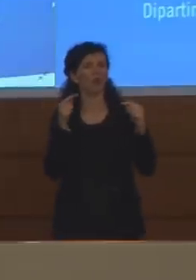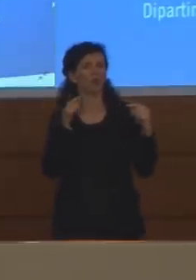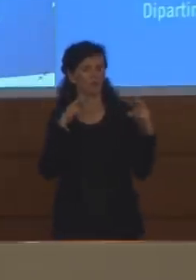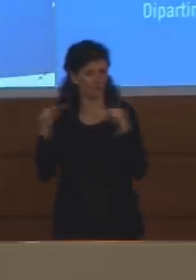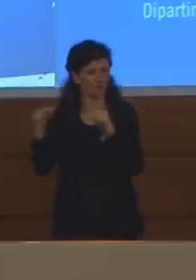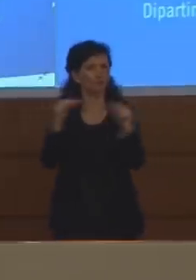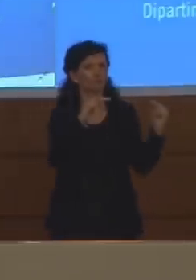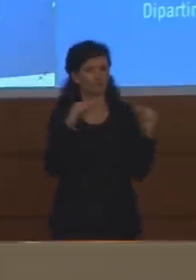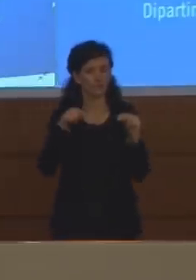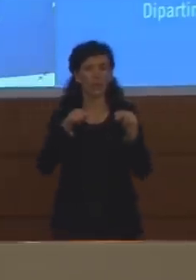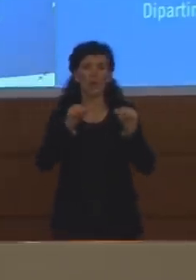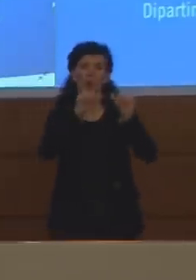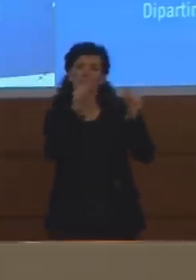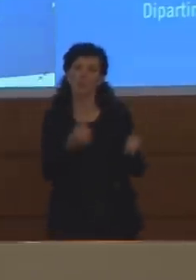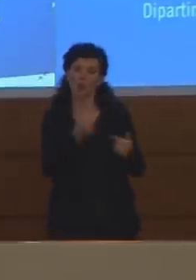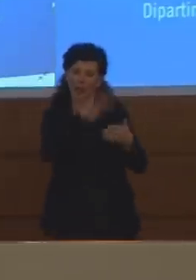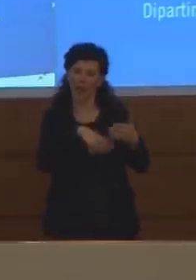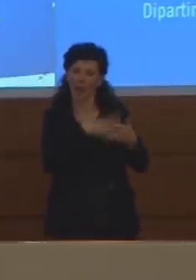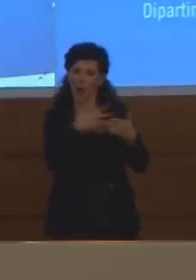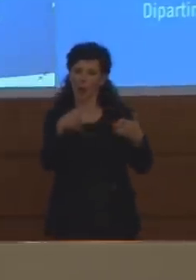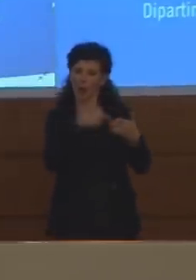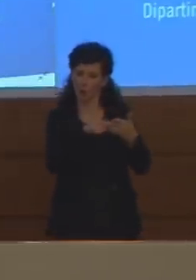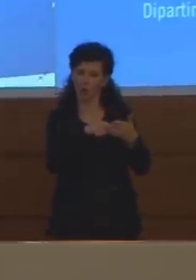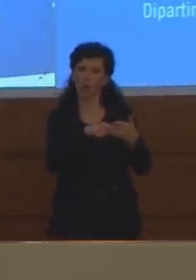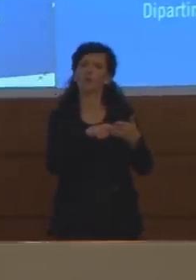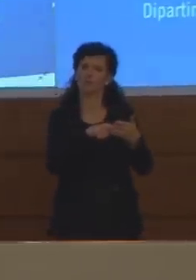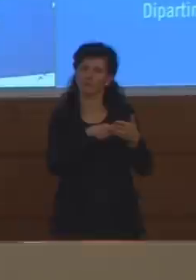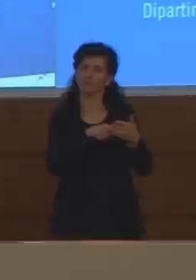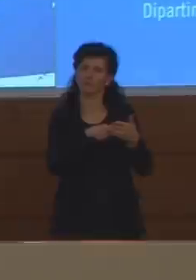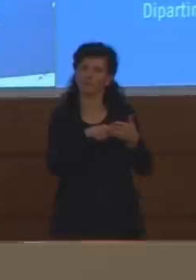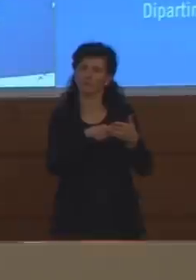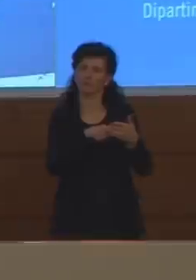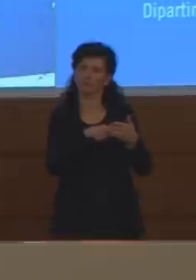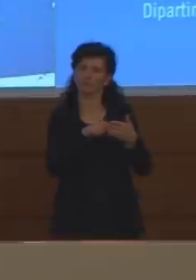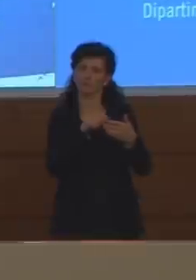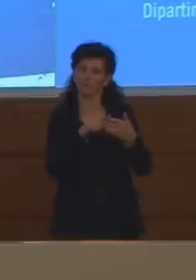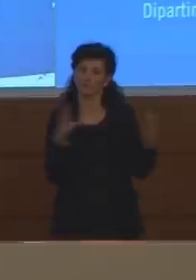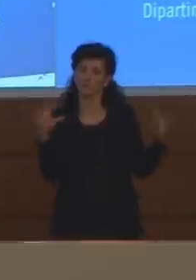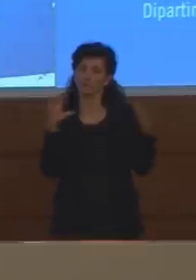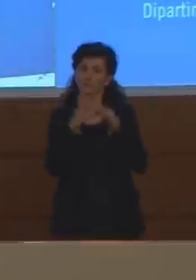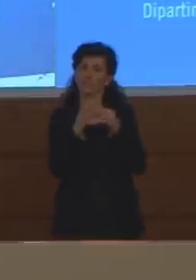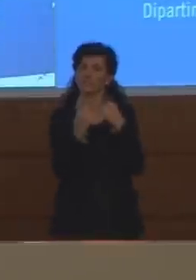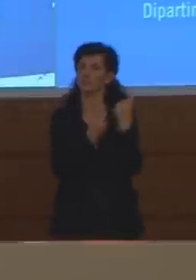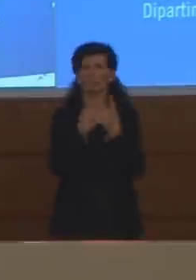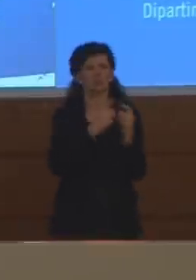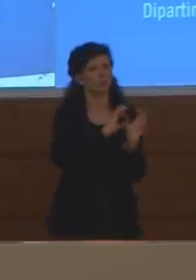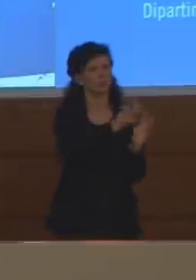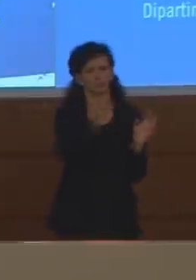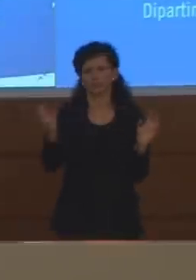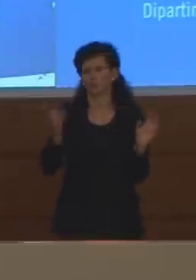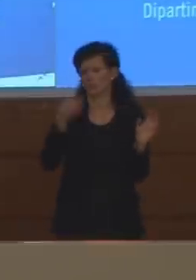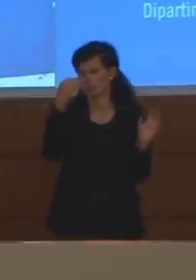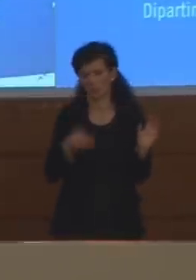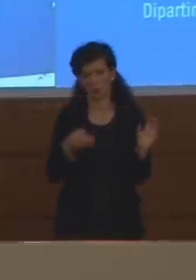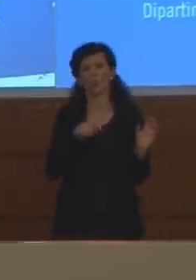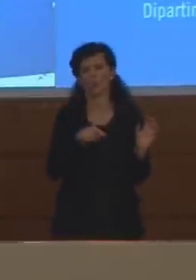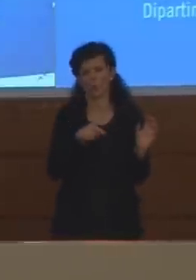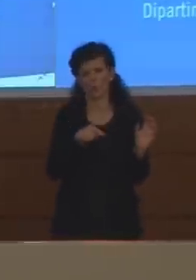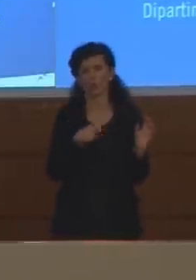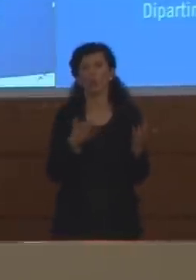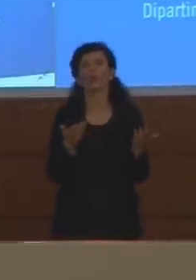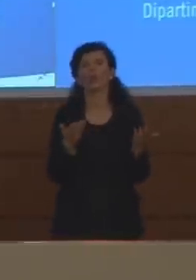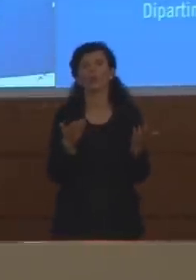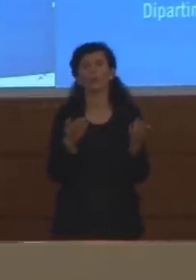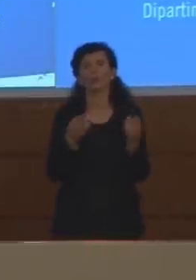proposto il modello che si sta sviluppando è un modello che prende ovviamente in considerazione diversi scenari e questi scenari si tratterà poi